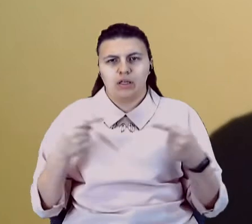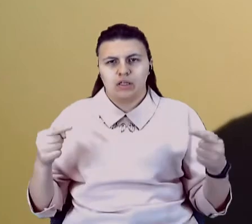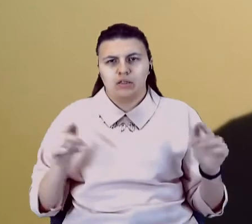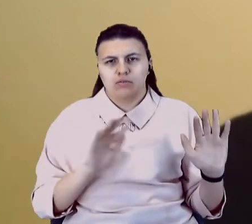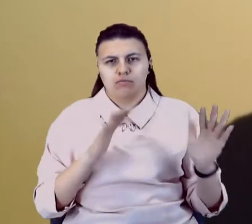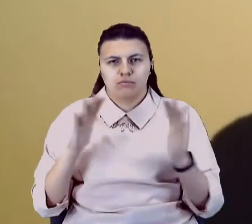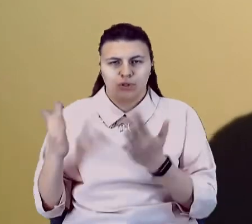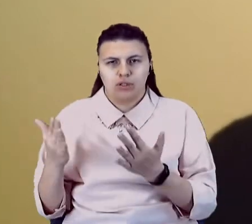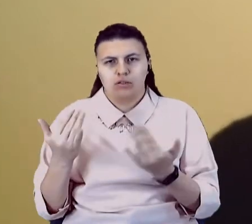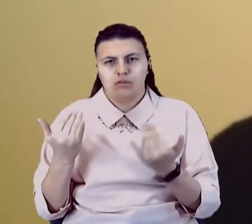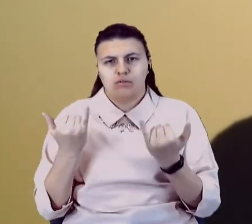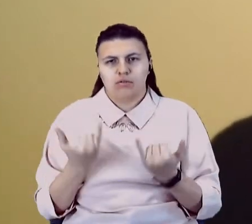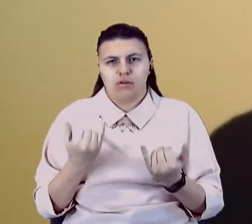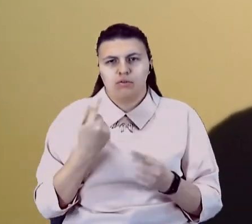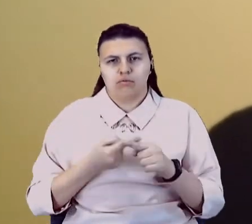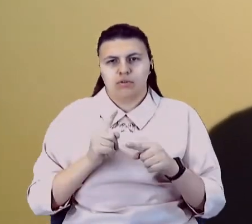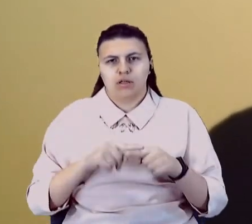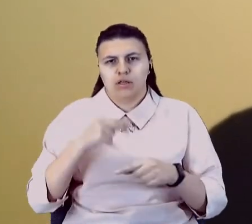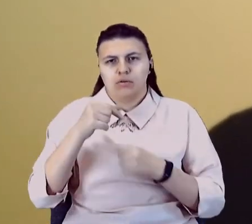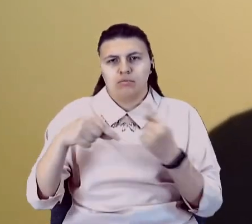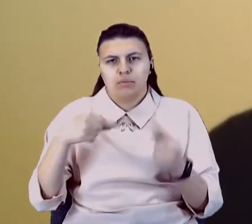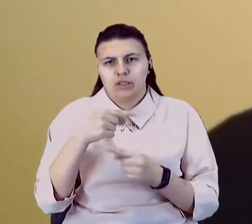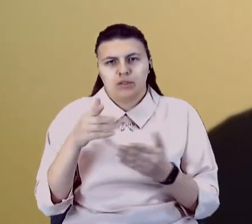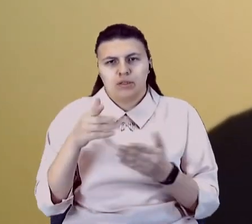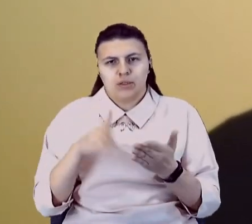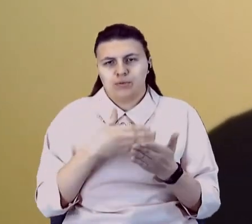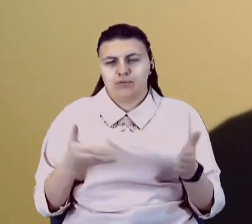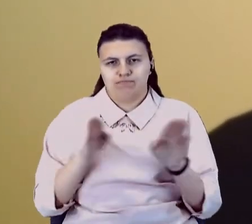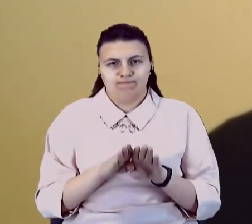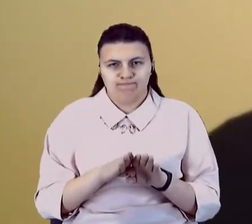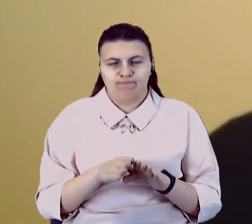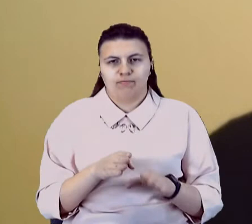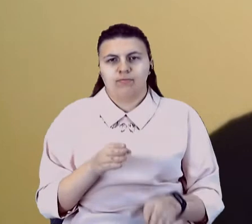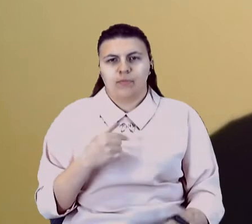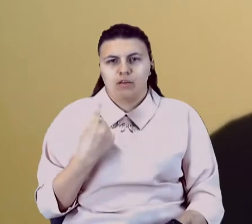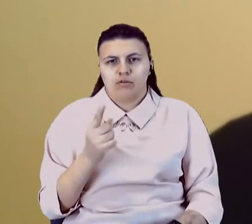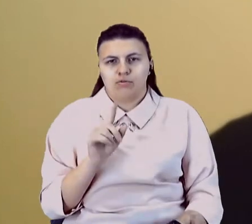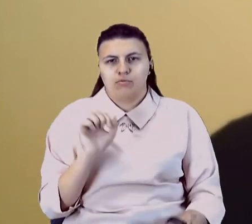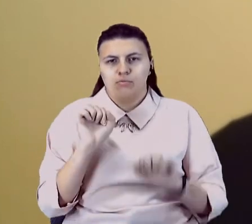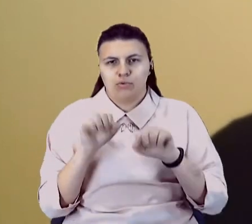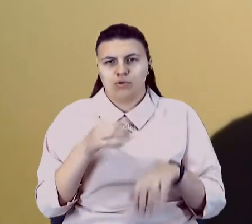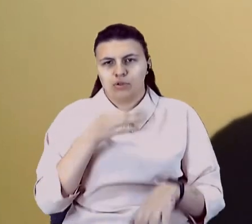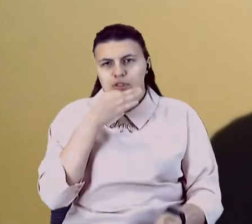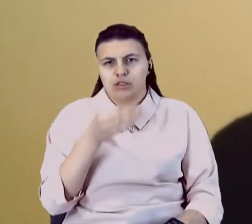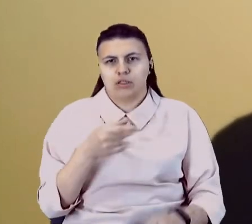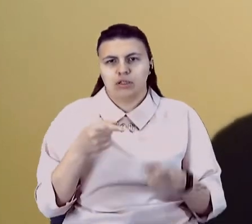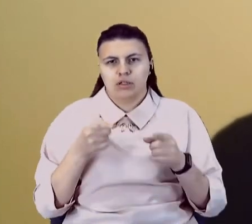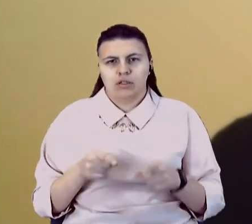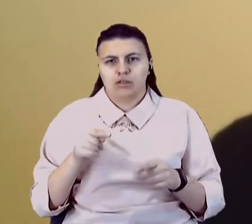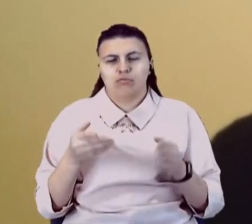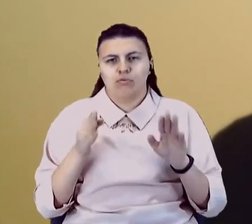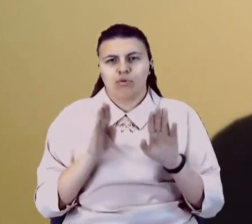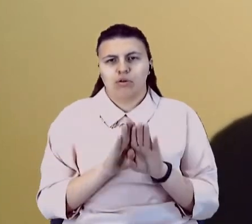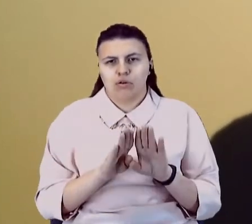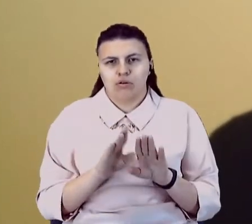Зараз цей бізнес лежить. І я єдине, що можу сказати, що дійсно той карантин, який нам нав